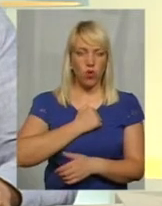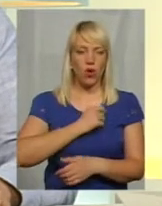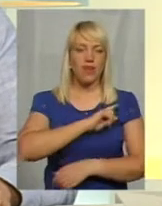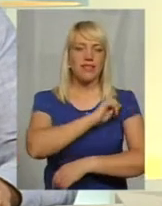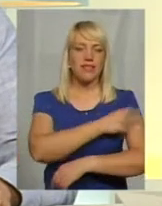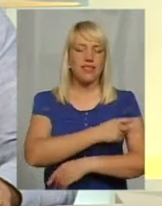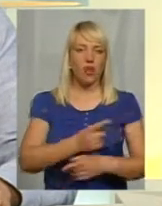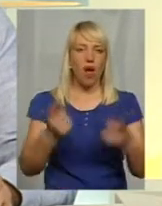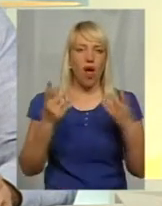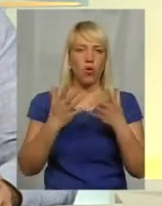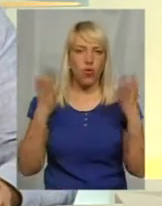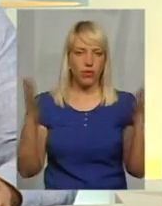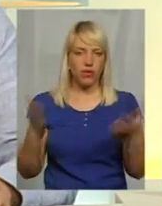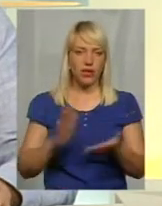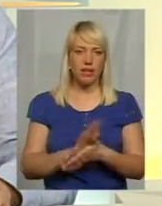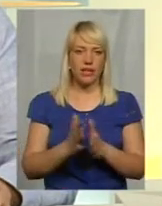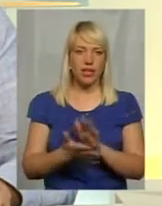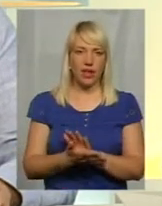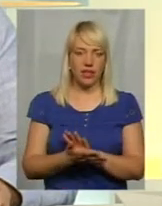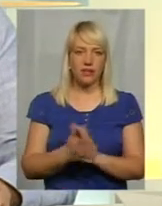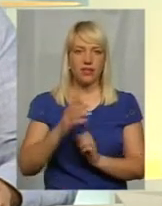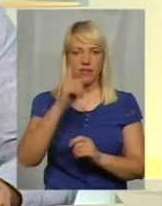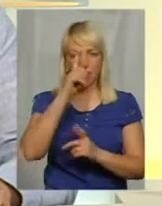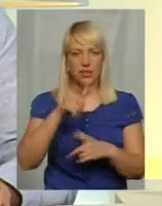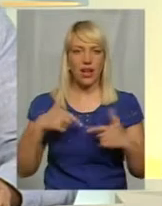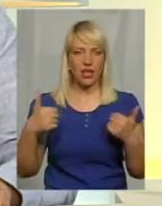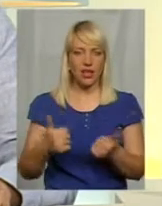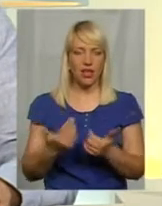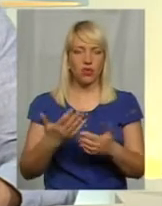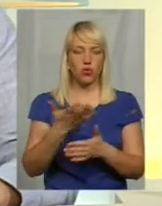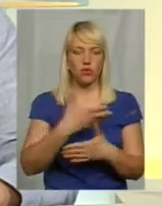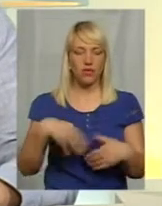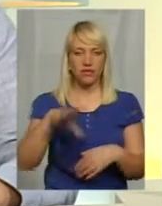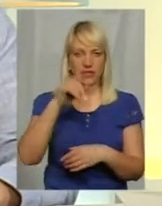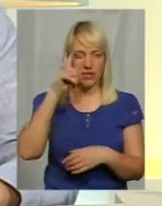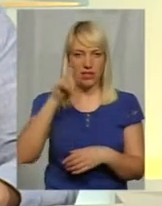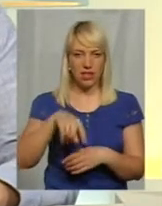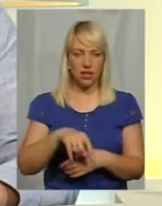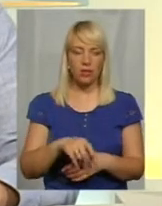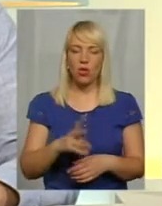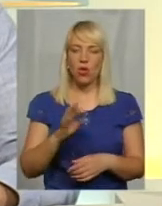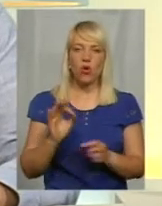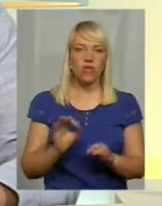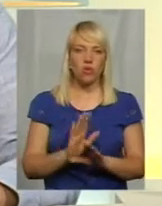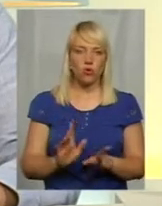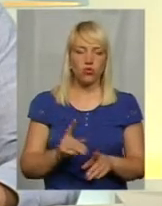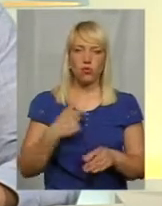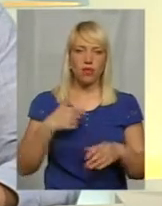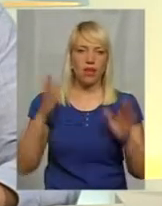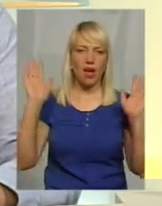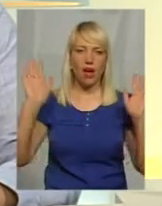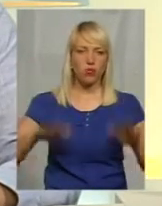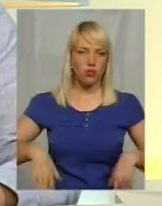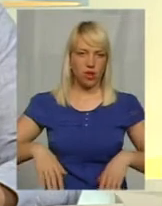обстоятельств, в первую очередь, в силу обстоятельств в країні, о которых ми всі знаємо, але ні в коїм случае ми не опускаємо руки.